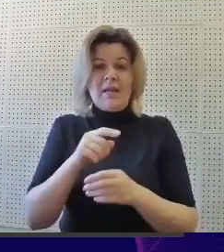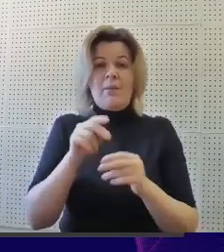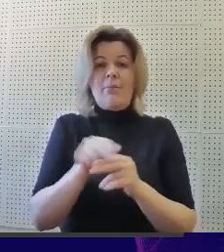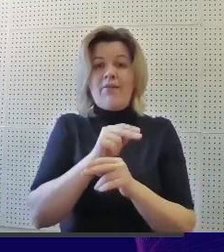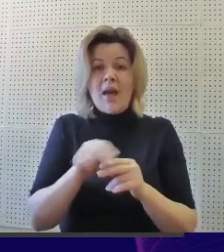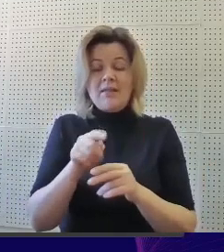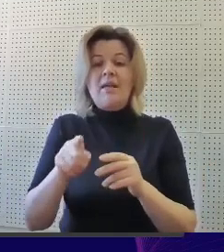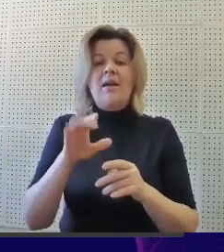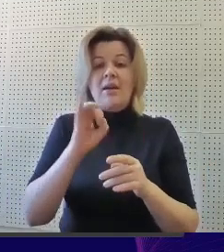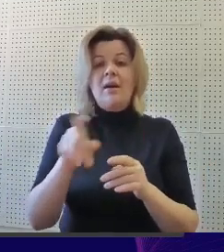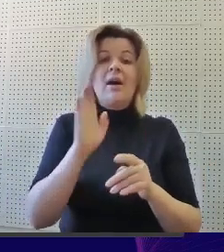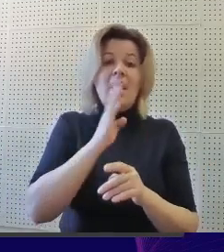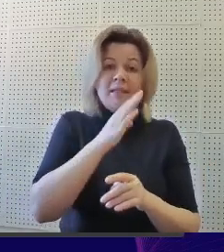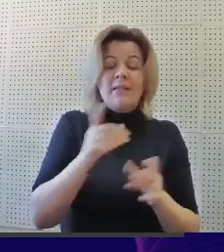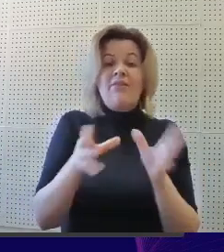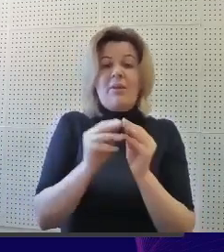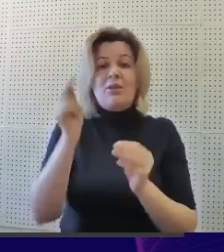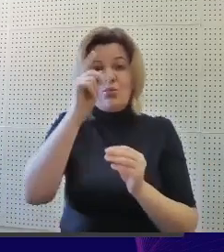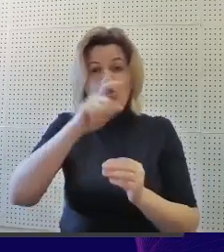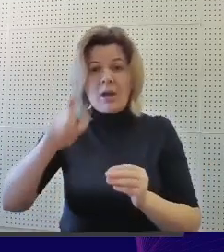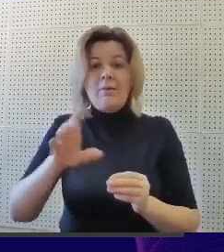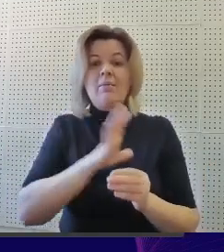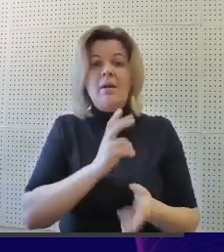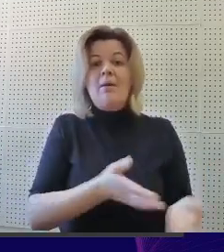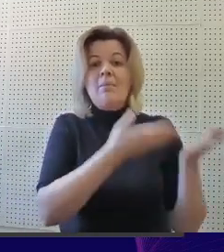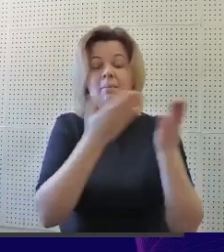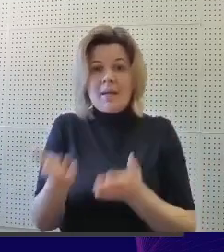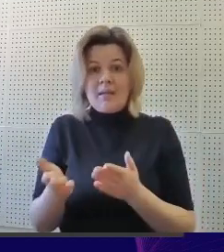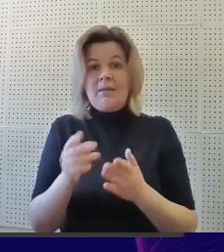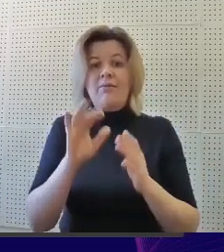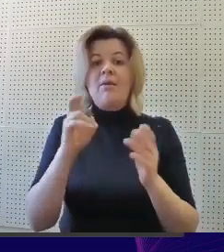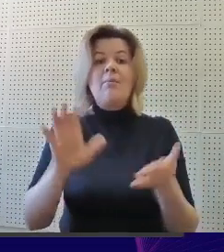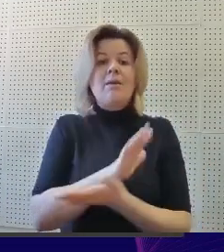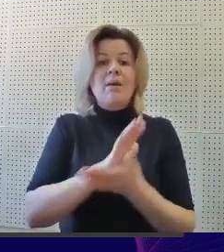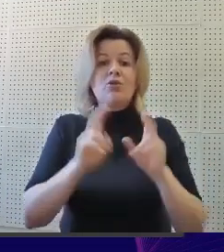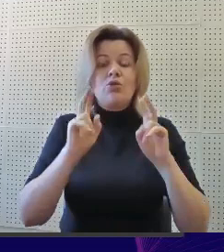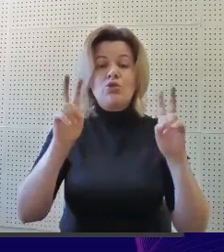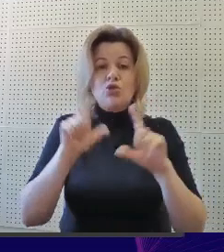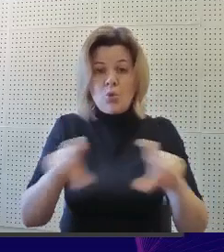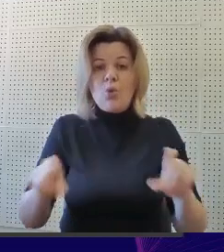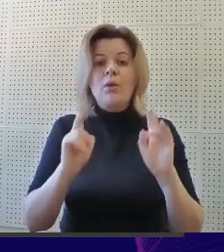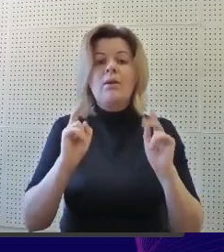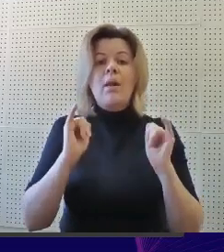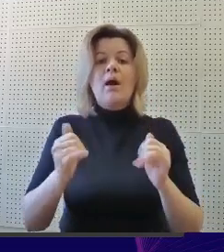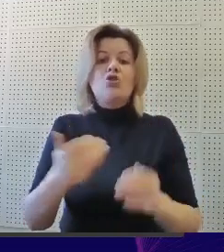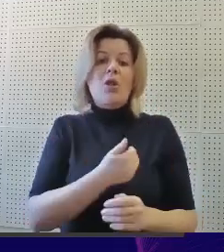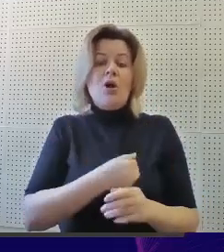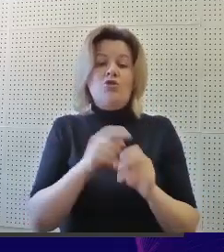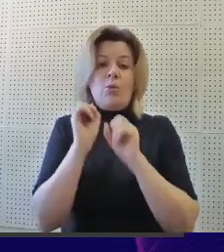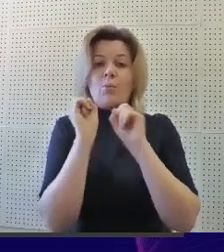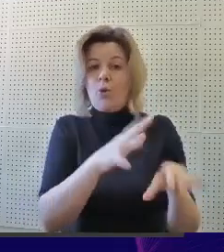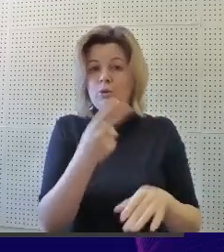родители учеников также были приглашены на бесплатные школы, желающих бросить курить. А благодаря